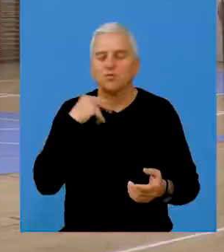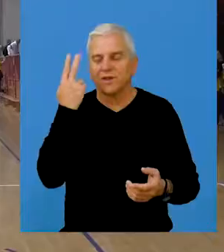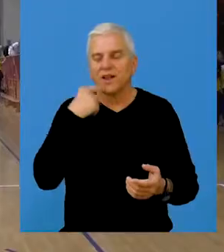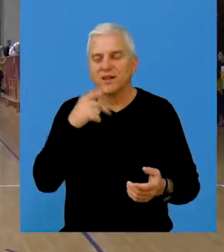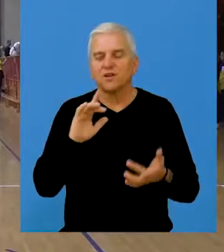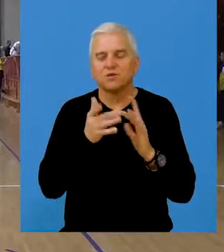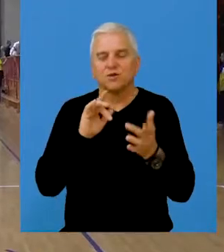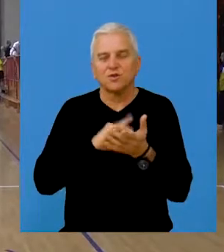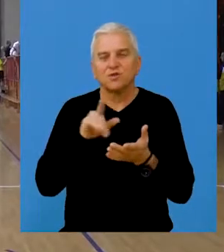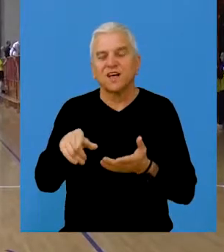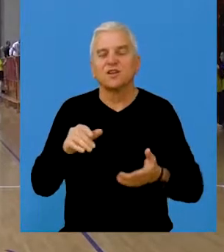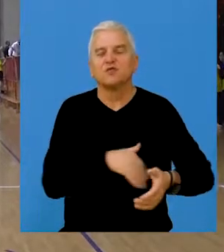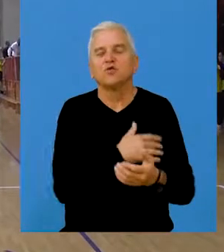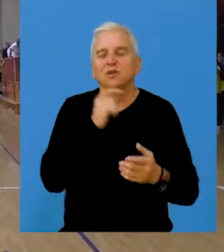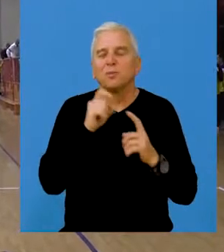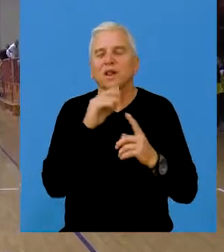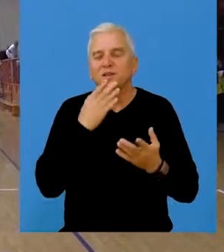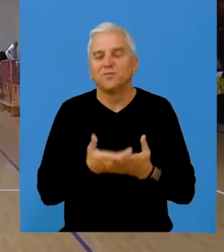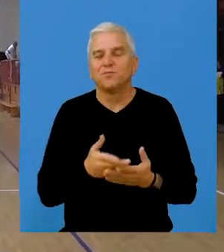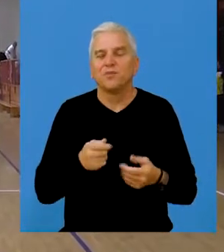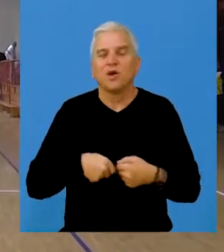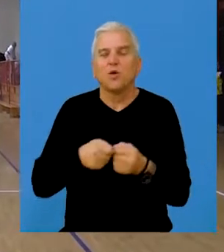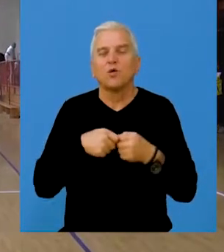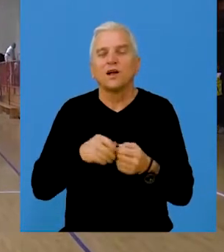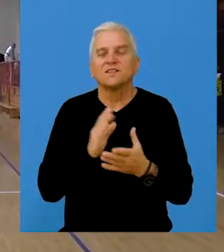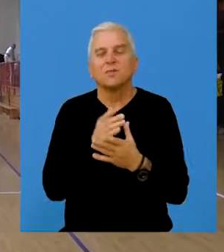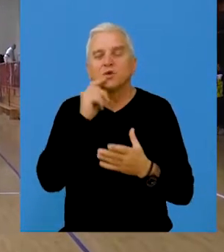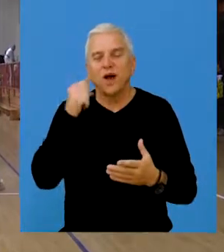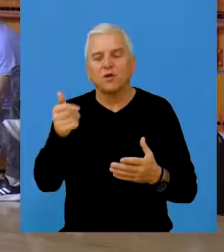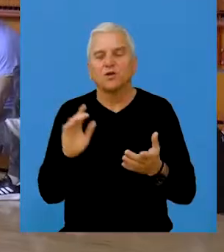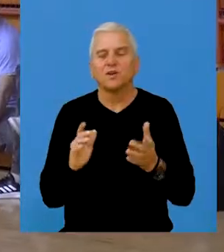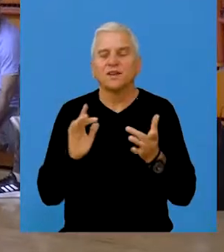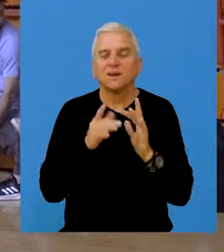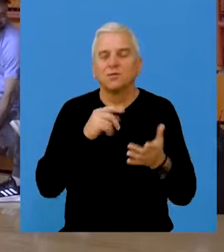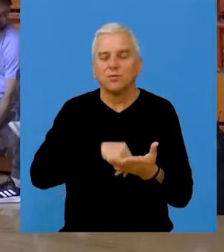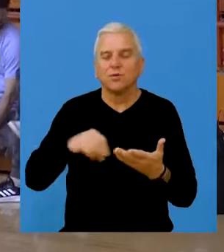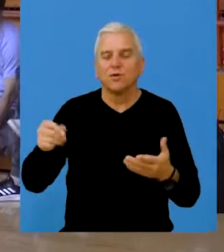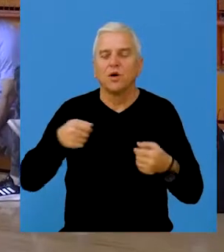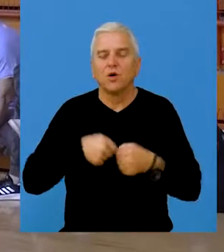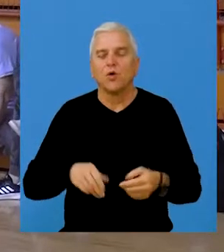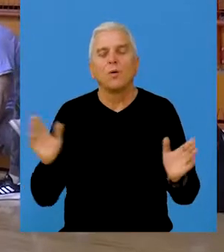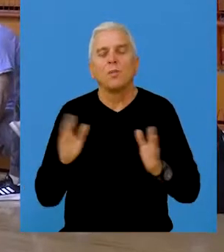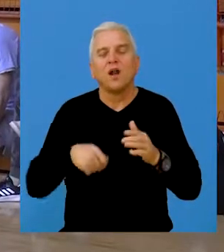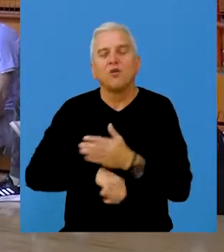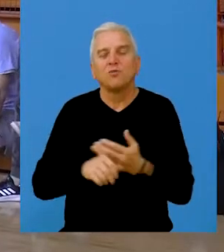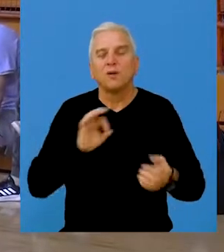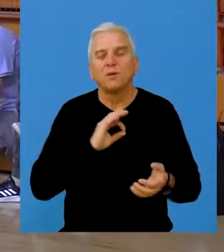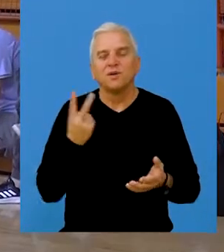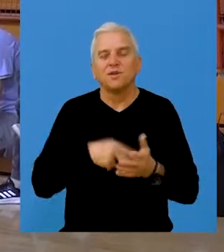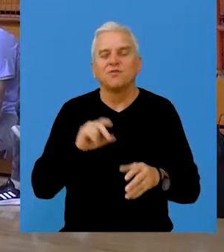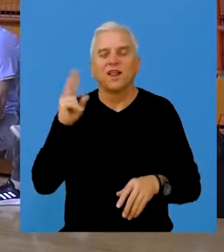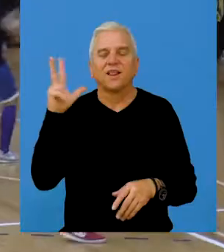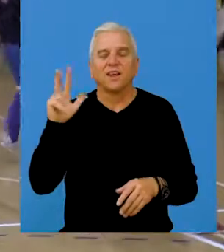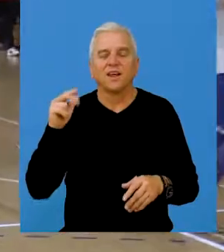subote i nedelje u sportskom centru Đorđe Predimbađa. Organizaciju međunarodnog turnira potpisuju Klub malog futbala Bečej